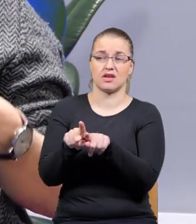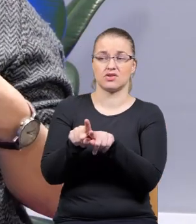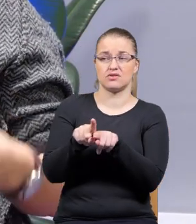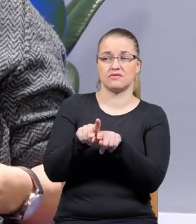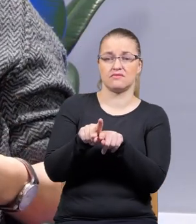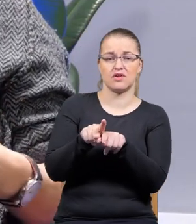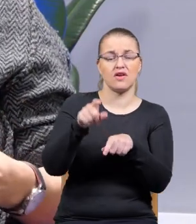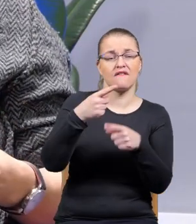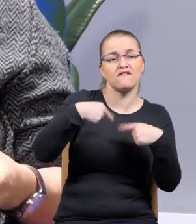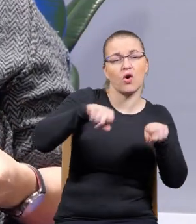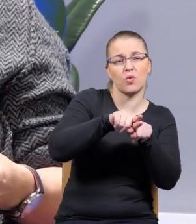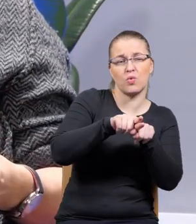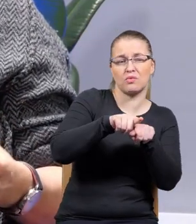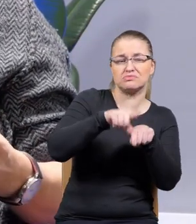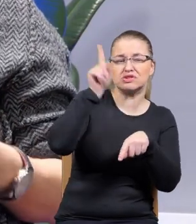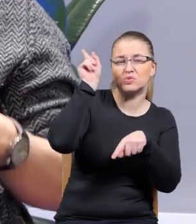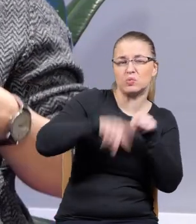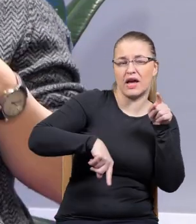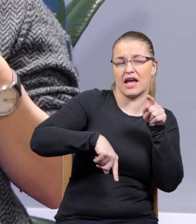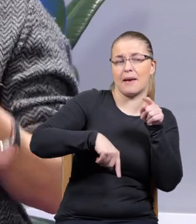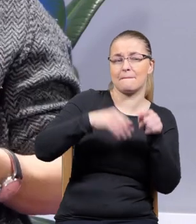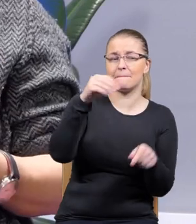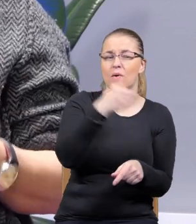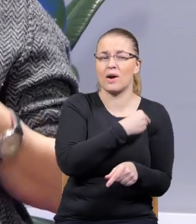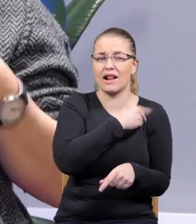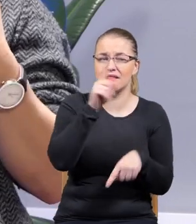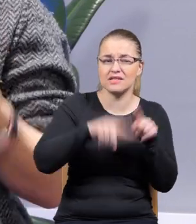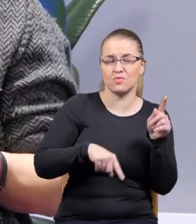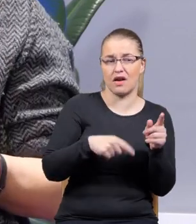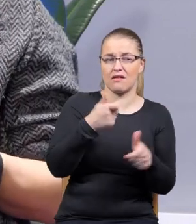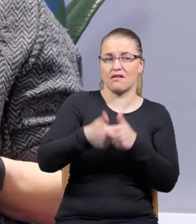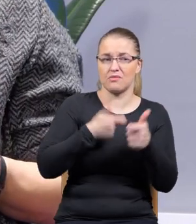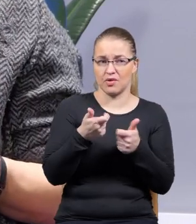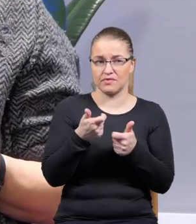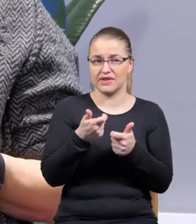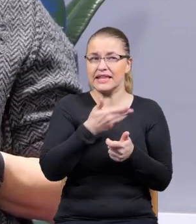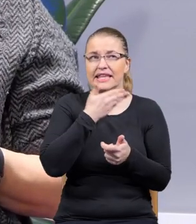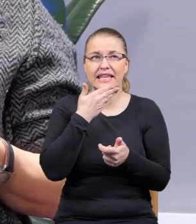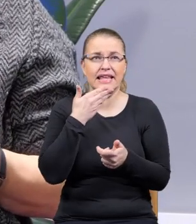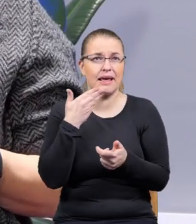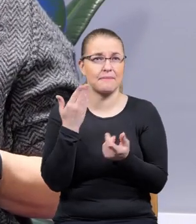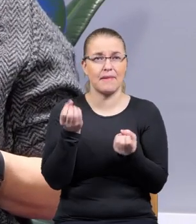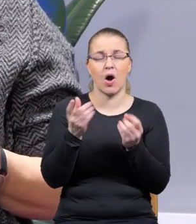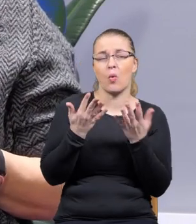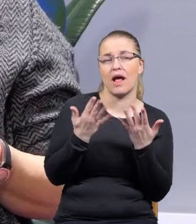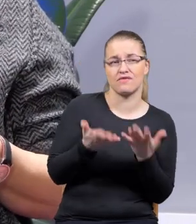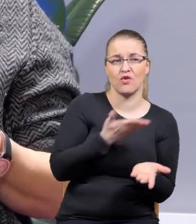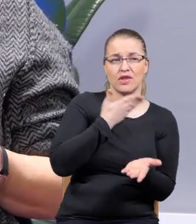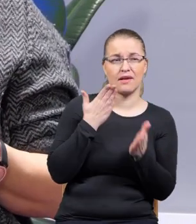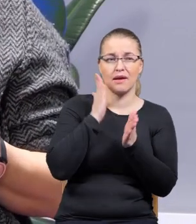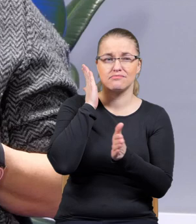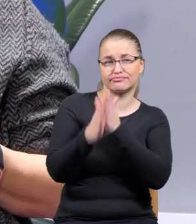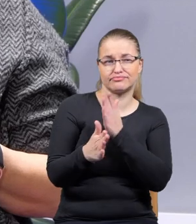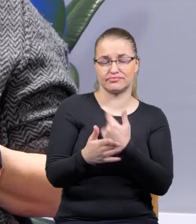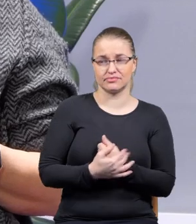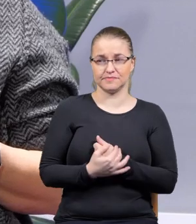złych moralnie czynów i że to wszystko jest strasznie skomplikowane i nic nie jest takie jasne i że wydaje